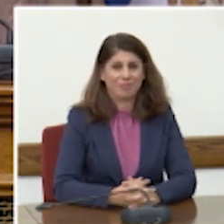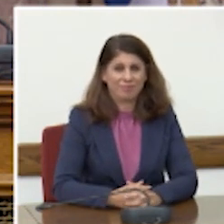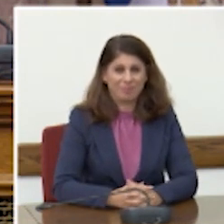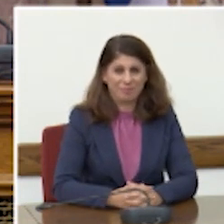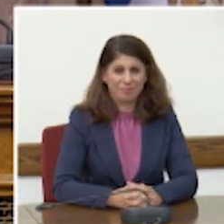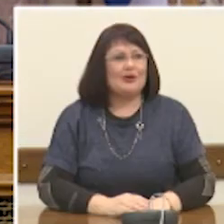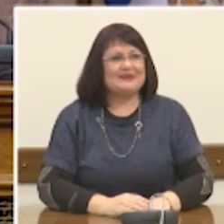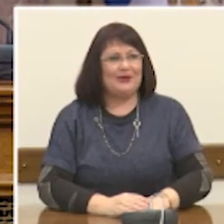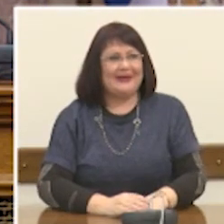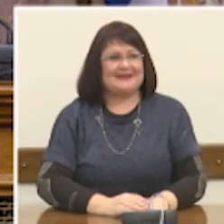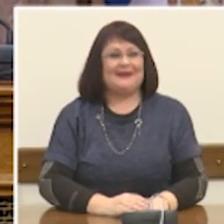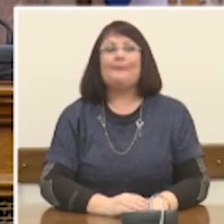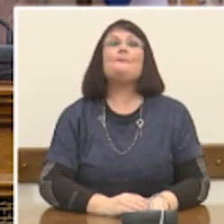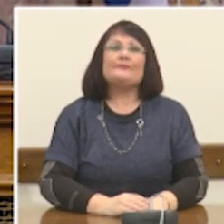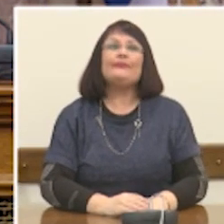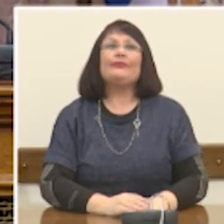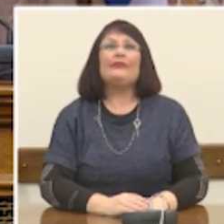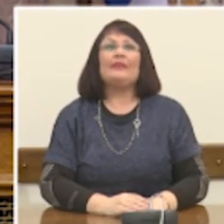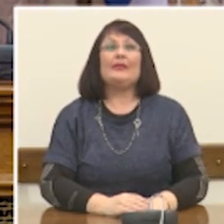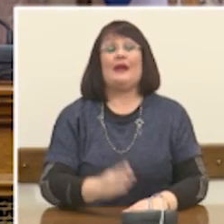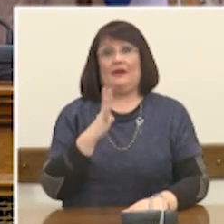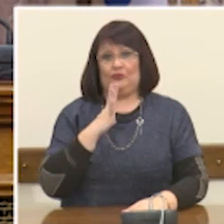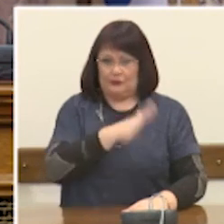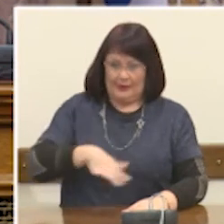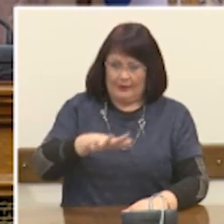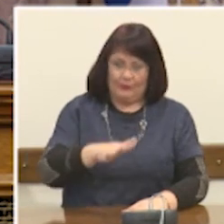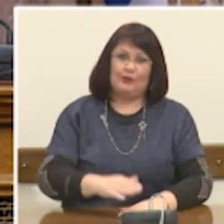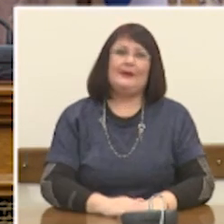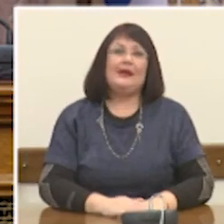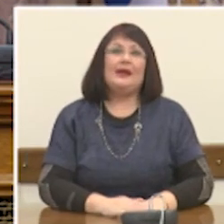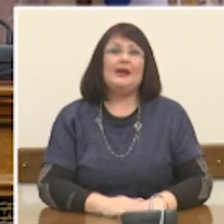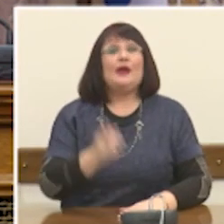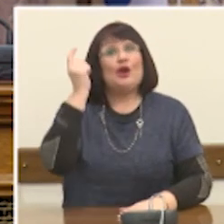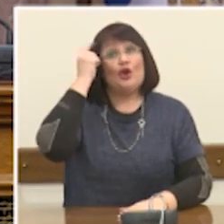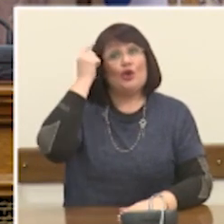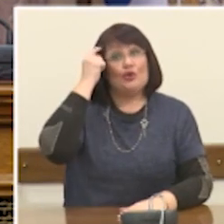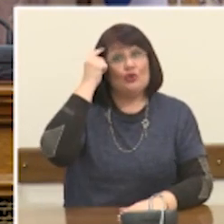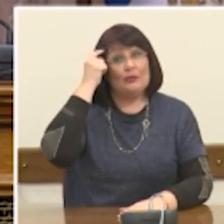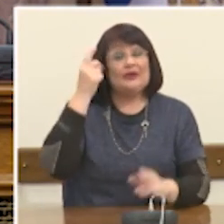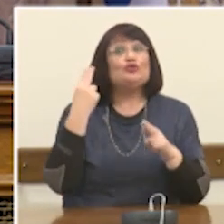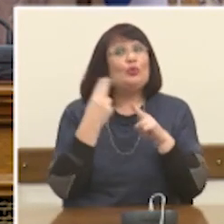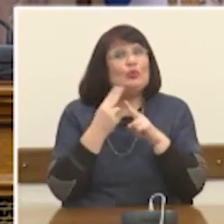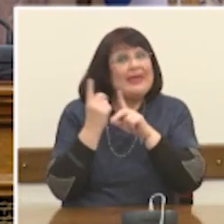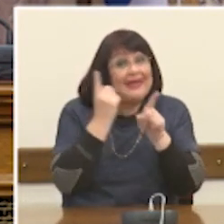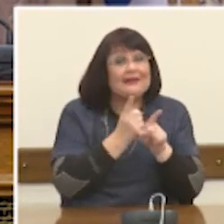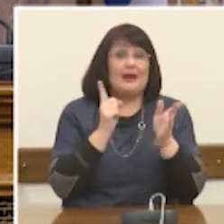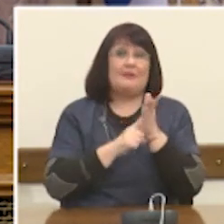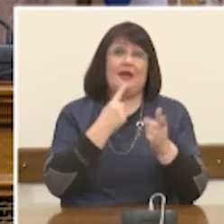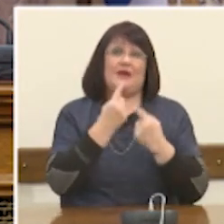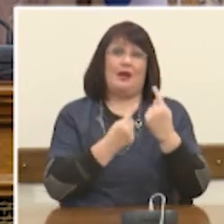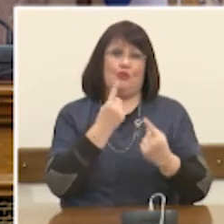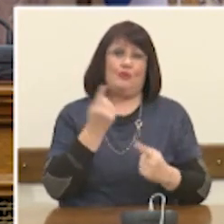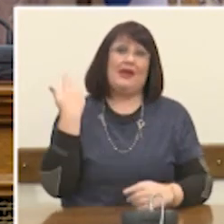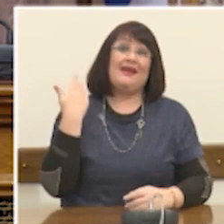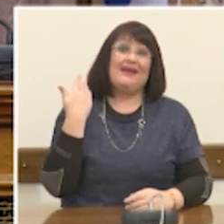καθημερινότητα των ιδίων των ανθρώπων. Και νομίζω ότι αξίζει μια ιδιαίτερη αναφορά στις δύο τελευταίες